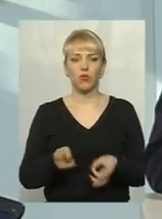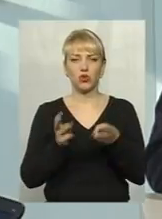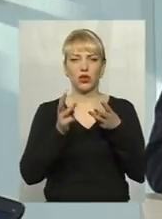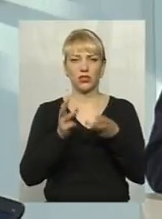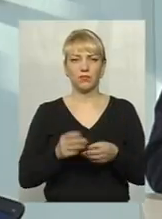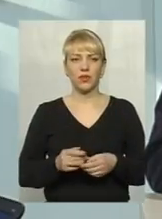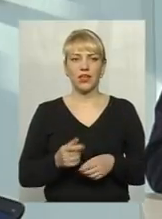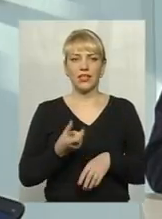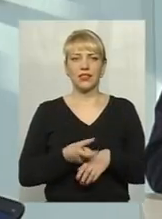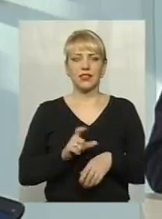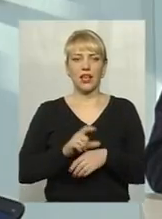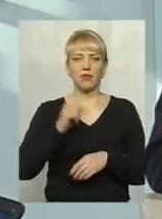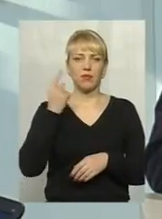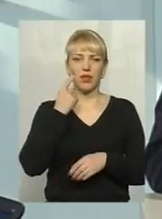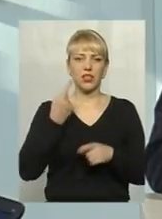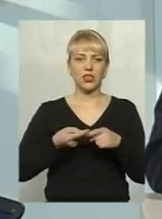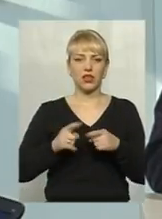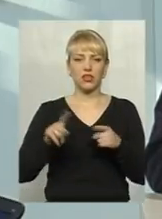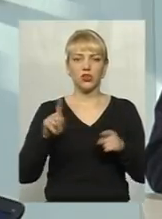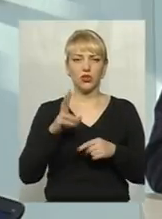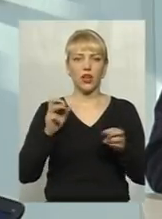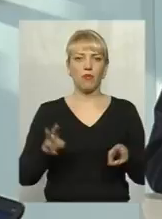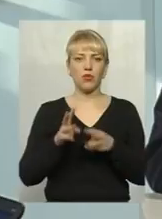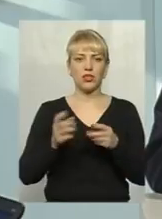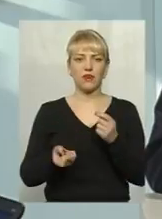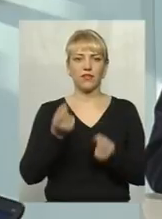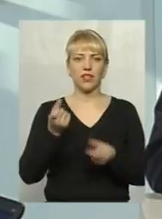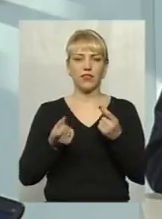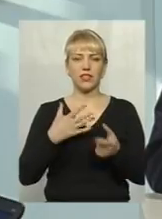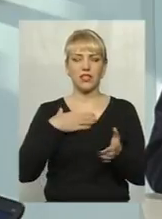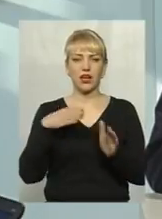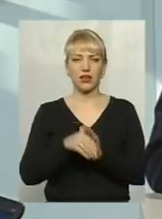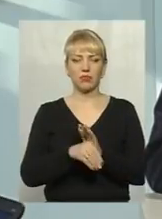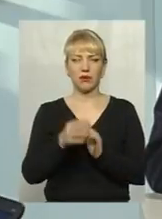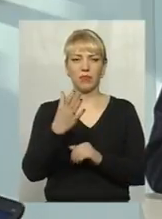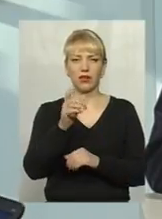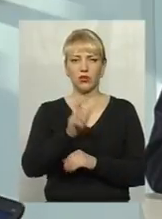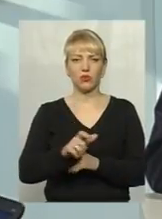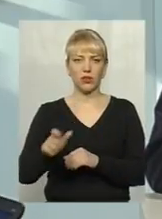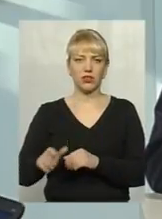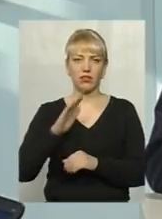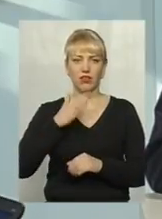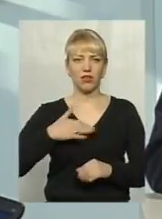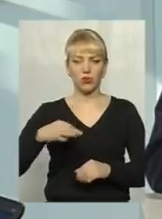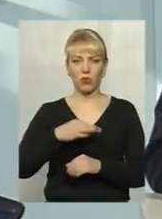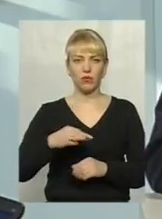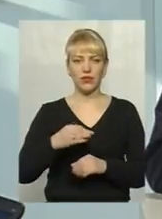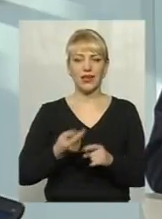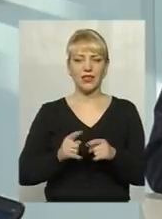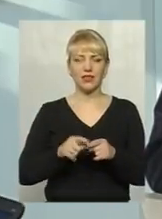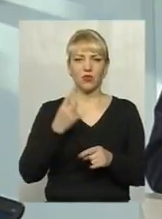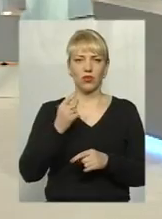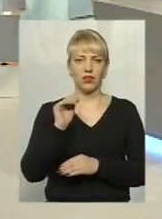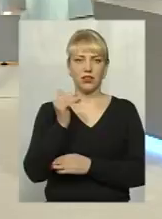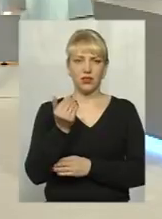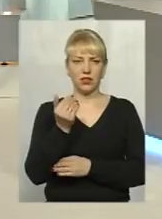Саме найприключіше те, що на пожежах виявлено вже загиблими 5 громадян в нашій області, із них одна дитина. Це саме в